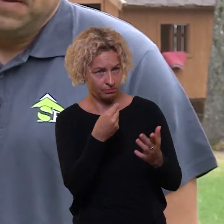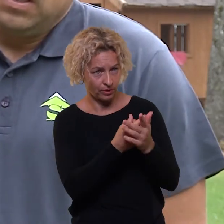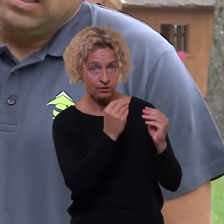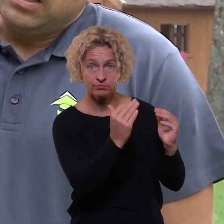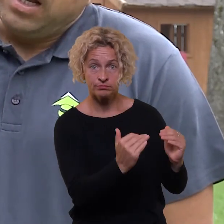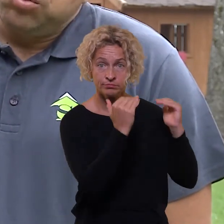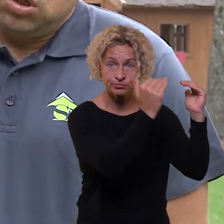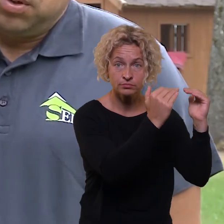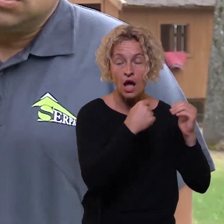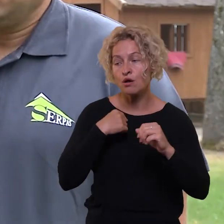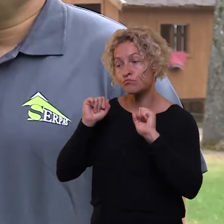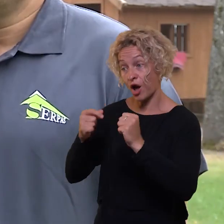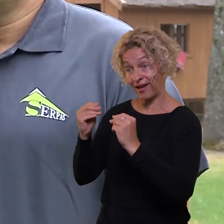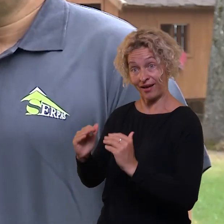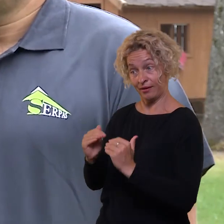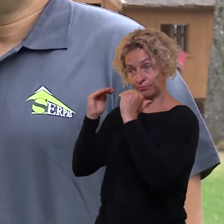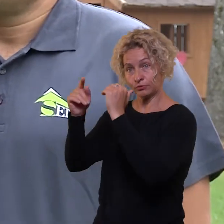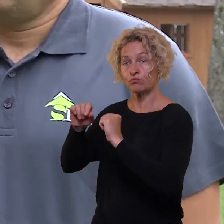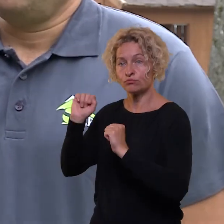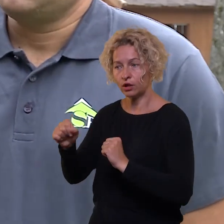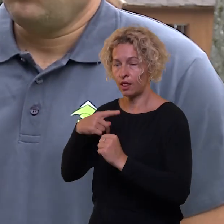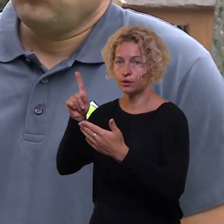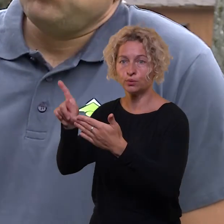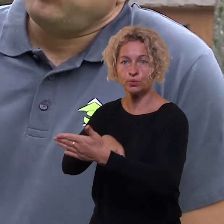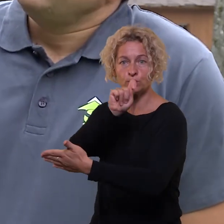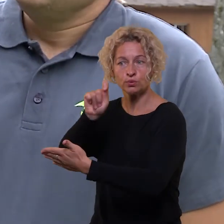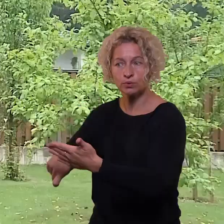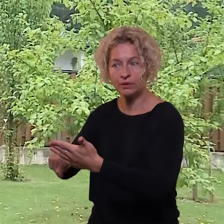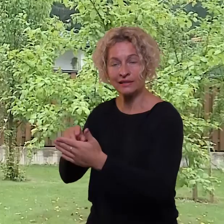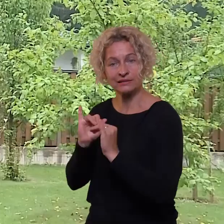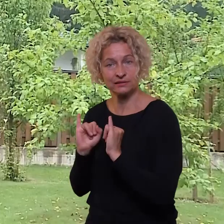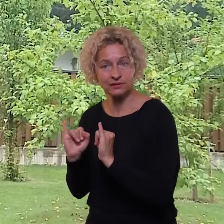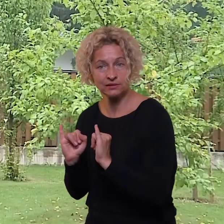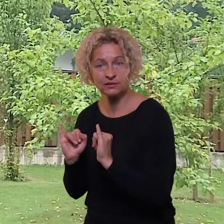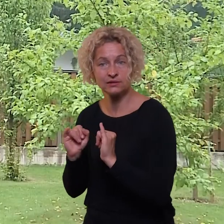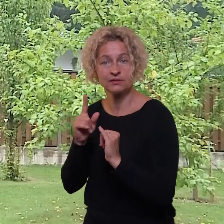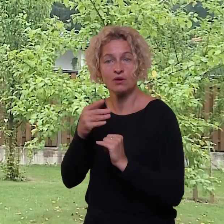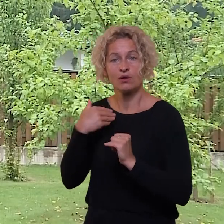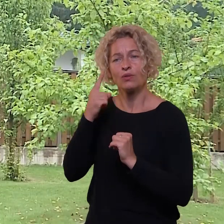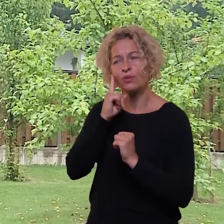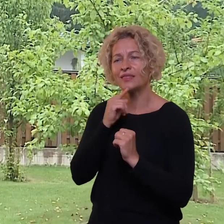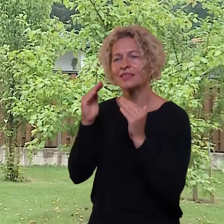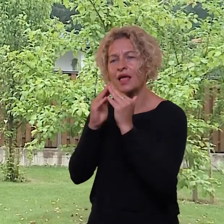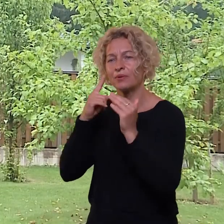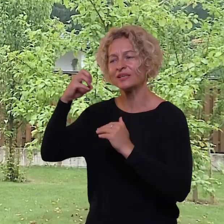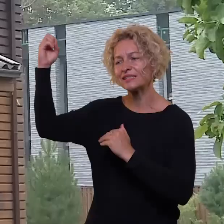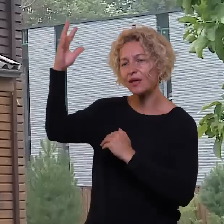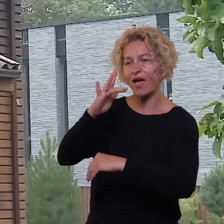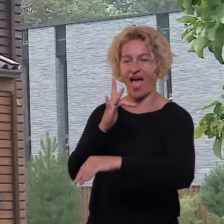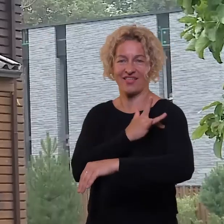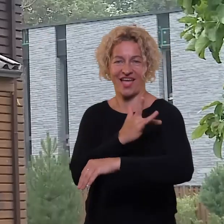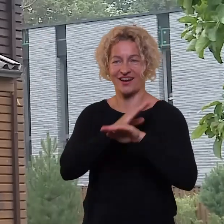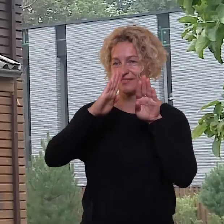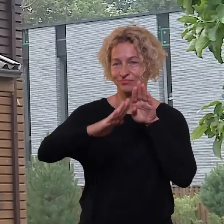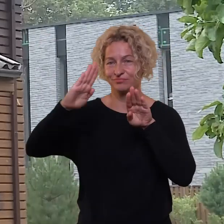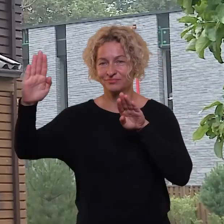galbūt galbūt. Gali būt, kad branks, gali būt, kad nebūs to pasaugojimo. Norint įsirengti saulės elektrinę namuose, specialistai